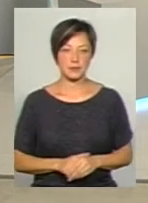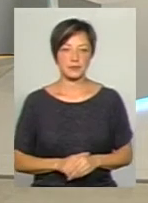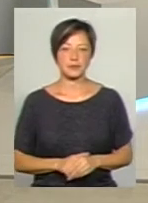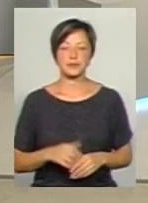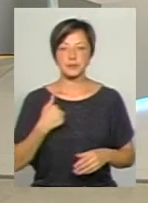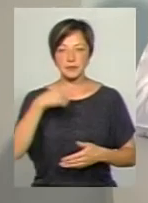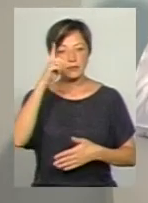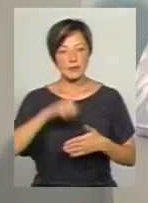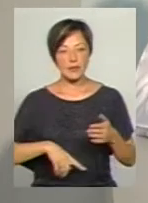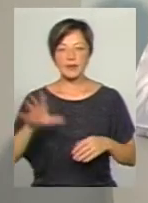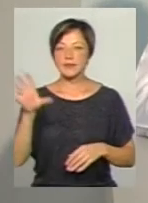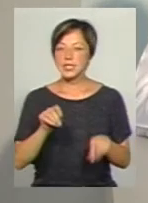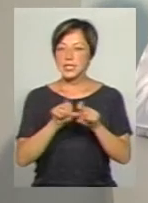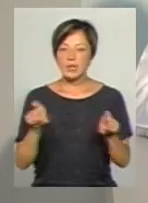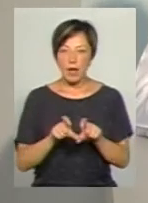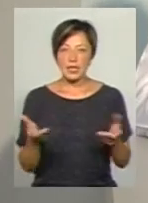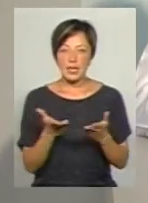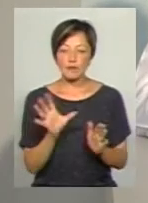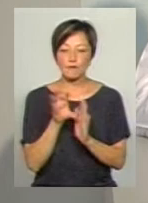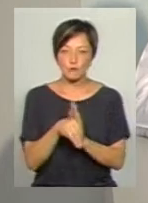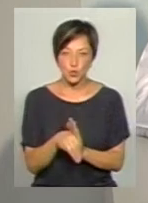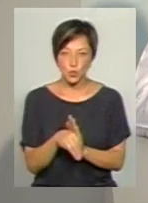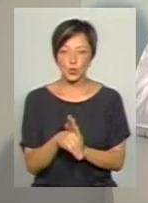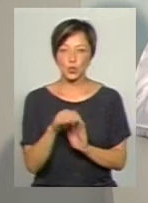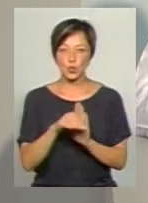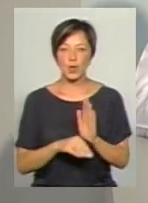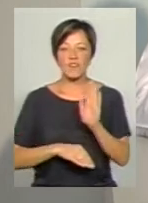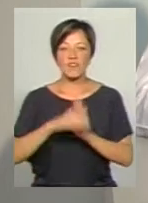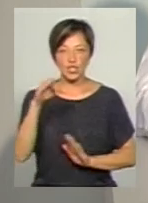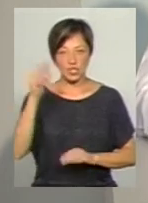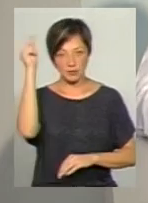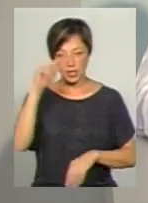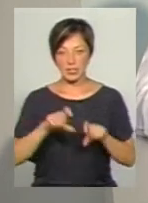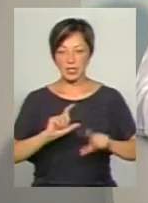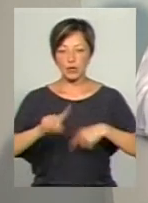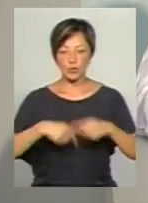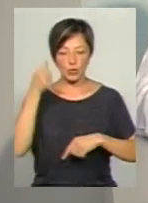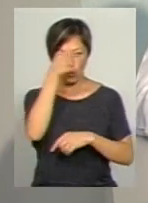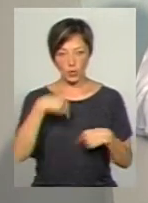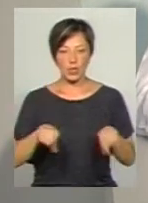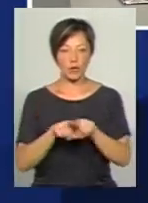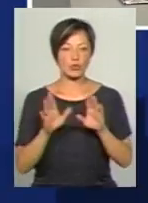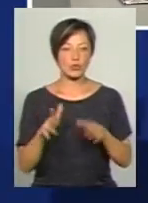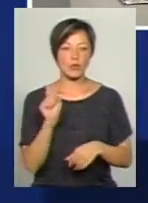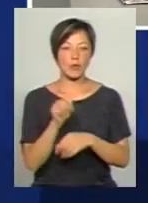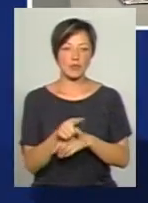Переконані в тому, що всі заклади, навіть ті, які є в структурі вищих навчальних закладів, і з наступного року також будуть в повноваженнях департаменту освіти і